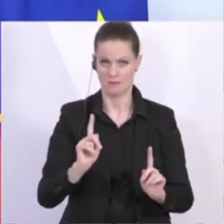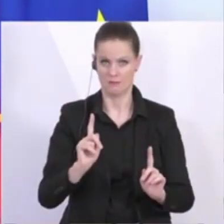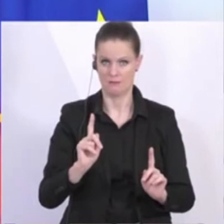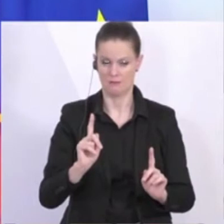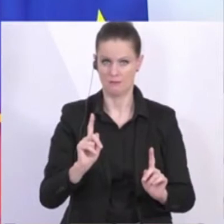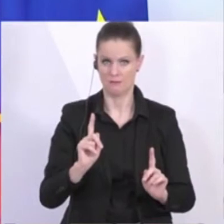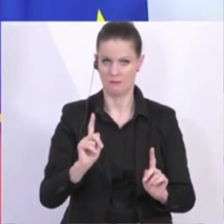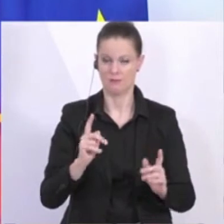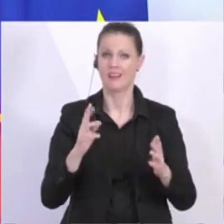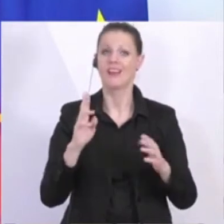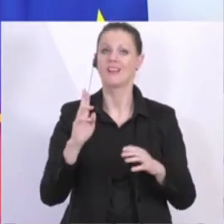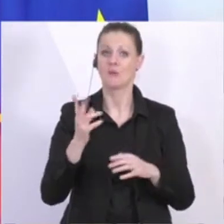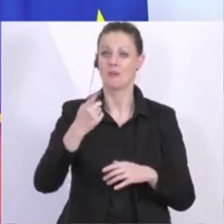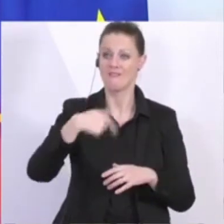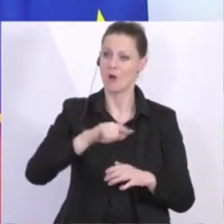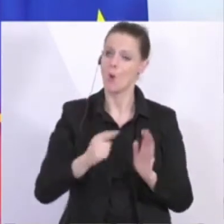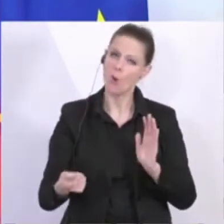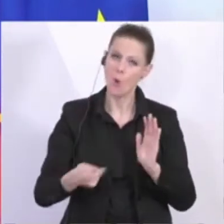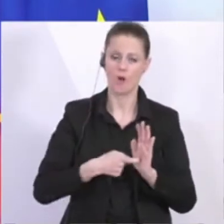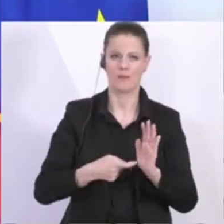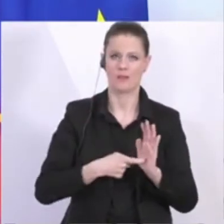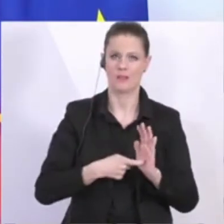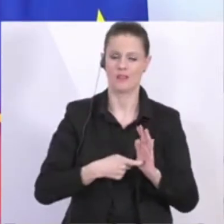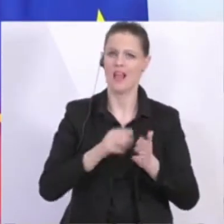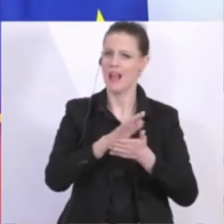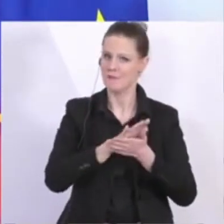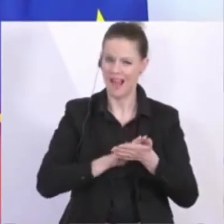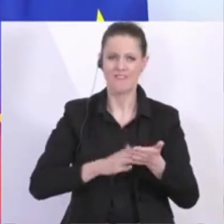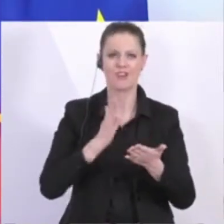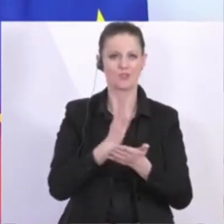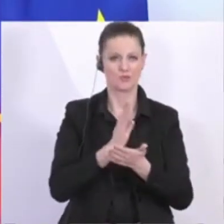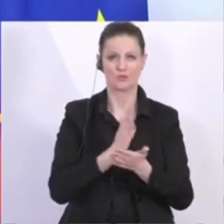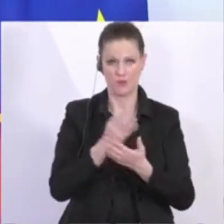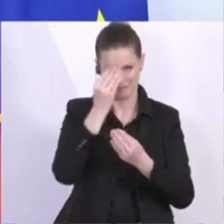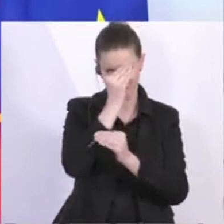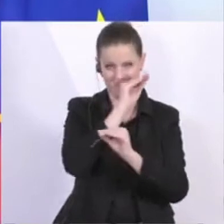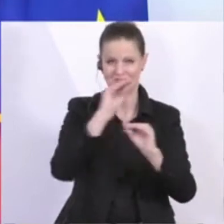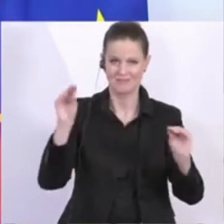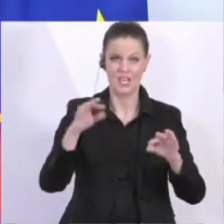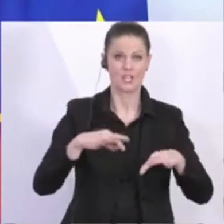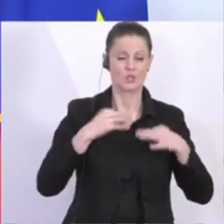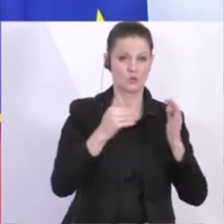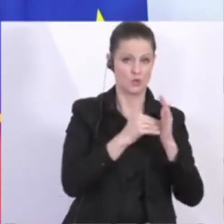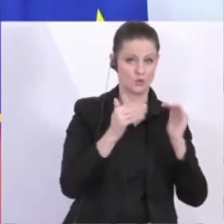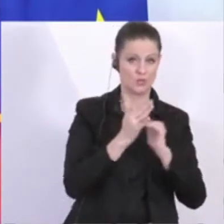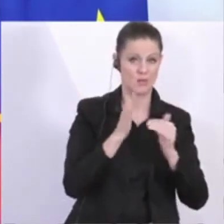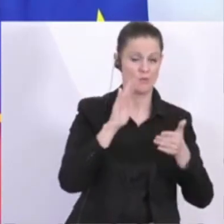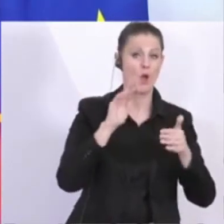daraus ab, dass wir unbedingt, das war von Anfang weg so, den Kollaps des Gesundheitssystems, aber insbesondere des